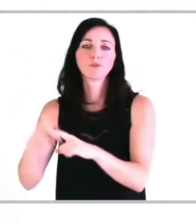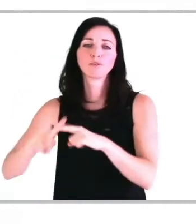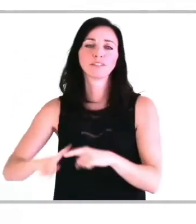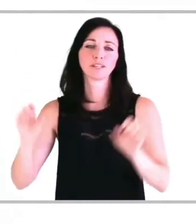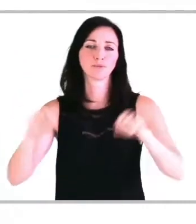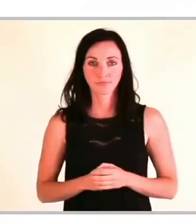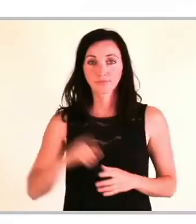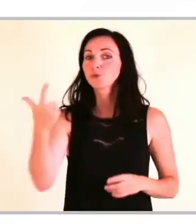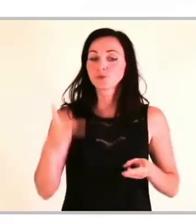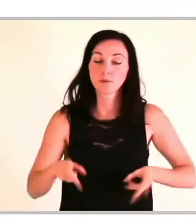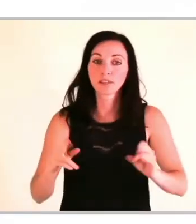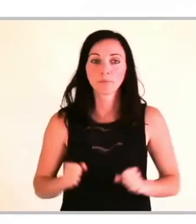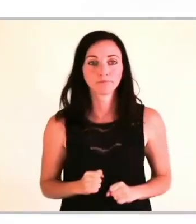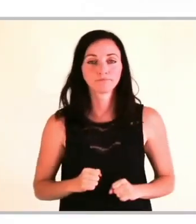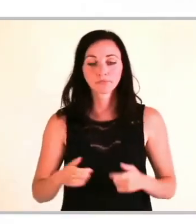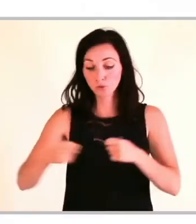TeeBusiness.